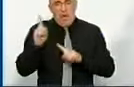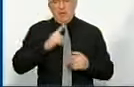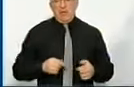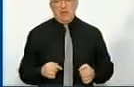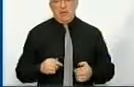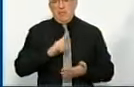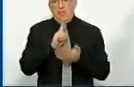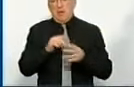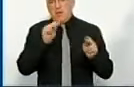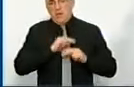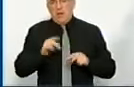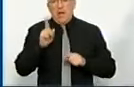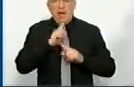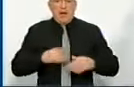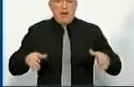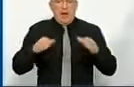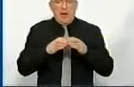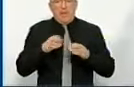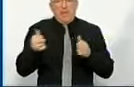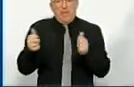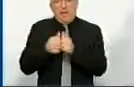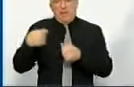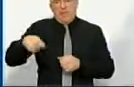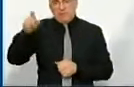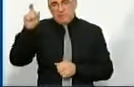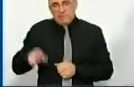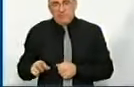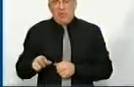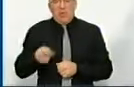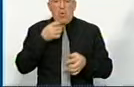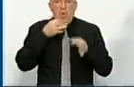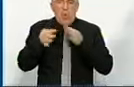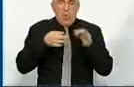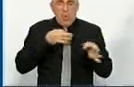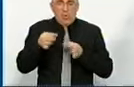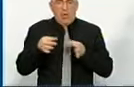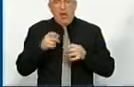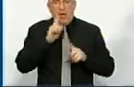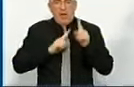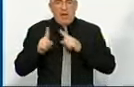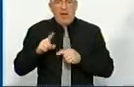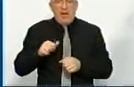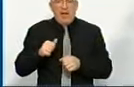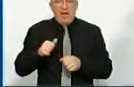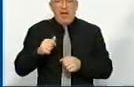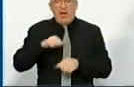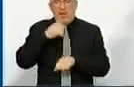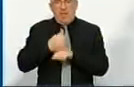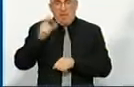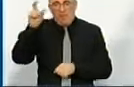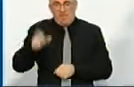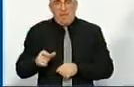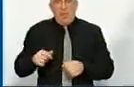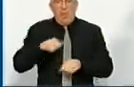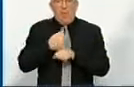мають запрацювати ради оригінальну розвитку при президентові України, консультаційна, речі, ради при спікері, голові